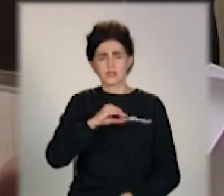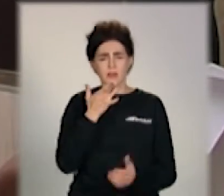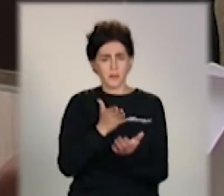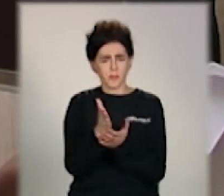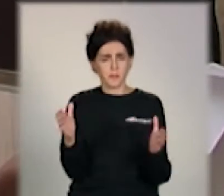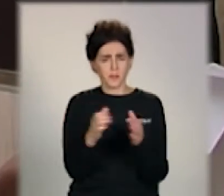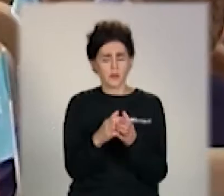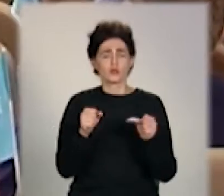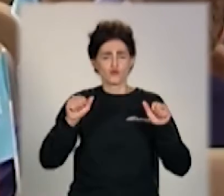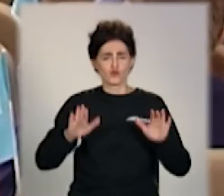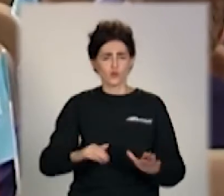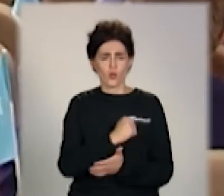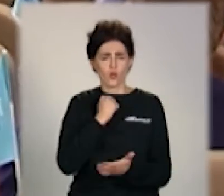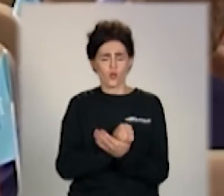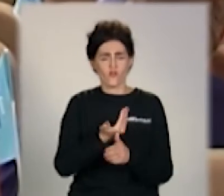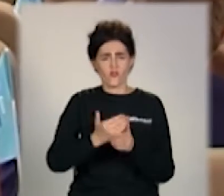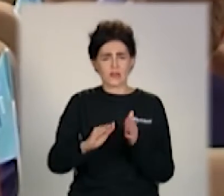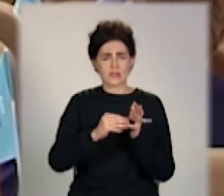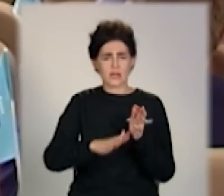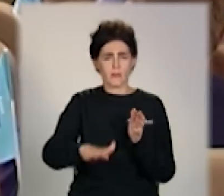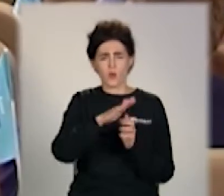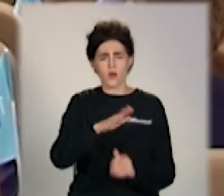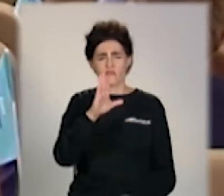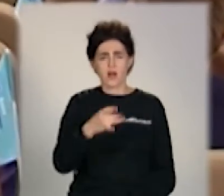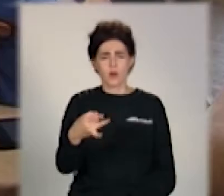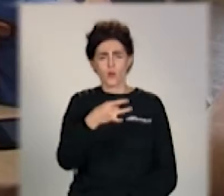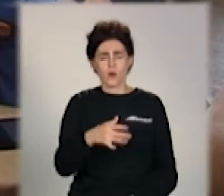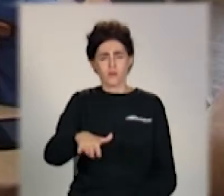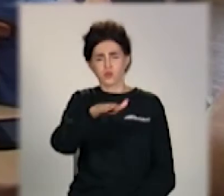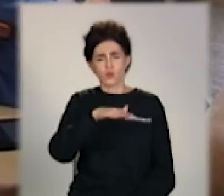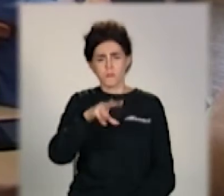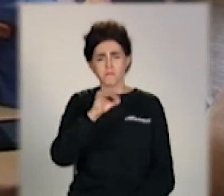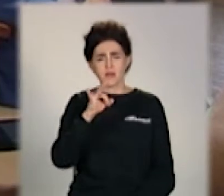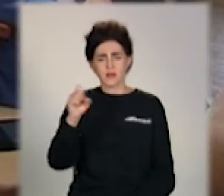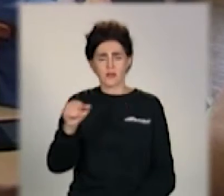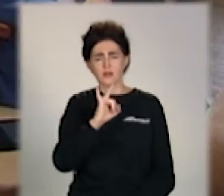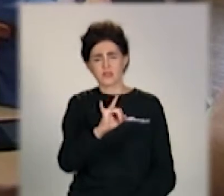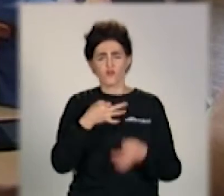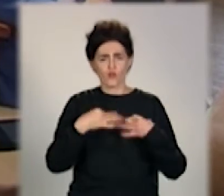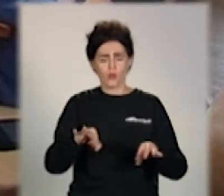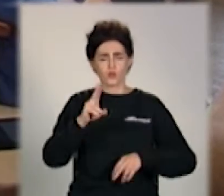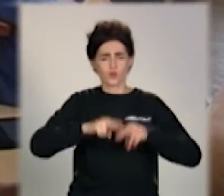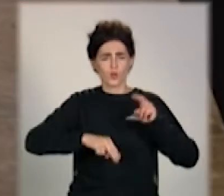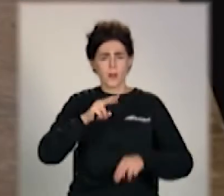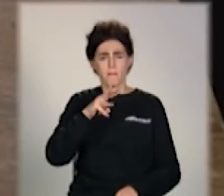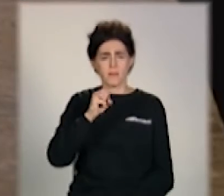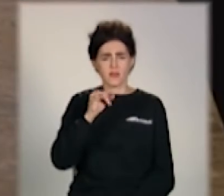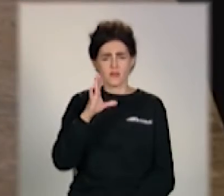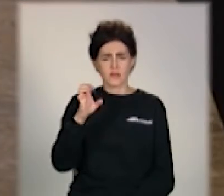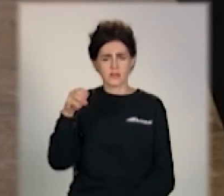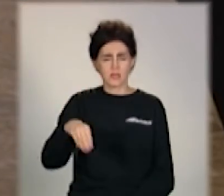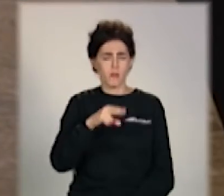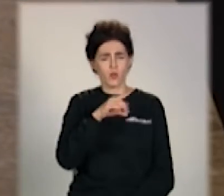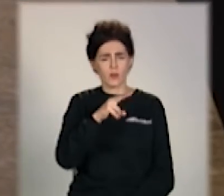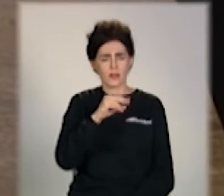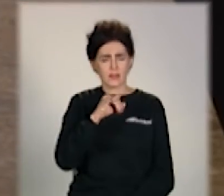одностайно ухвалили виділення землі в районі Площі Миру та Свободи під будівництво Метинвест Політехніки та